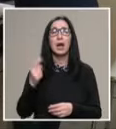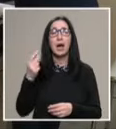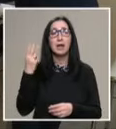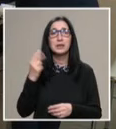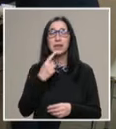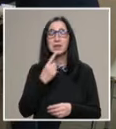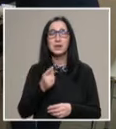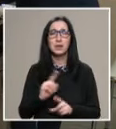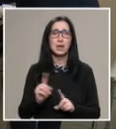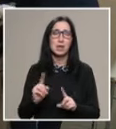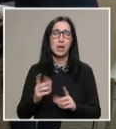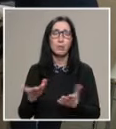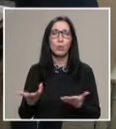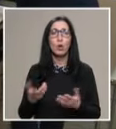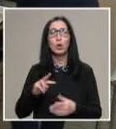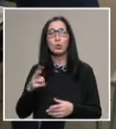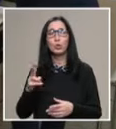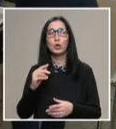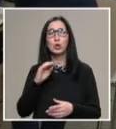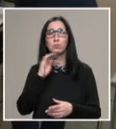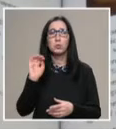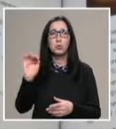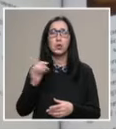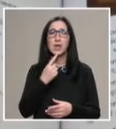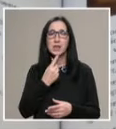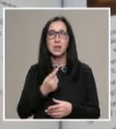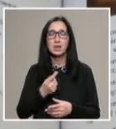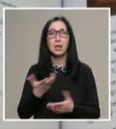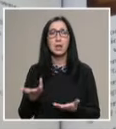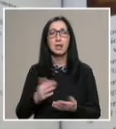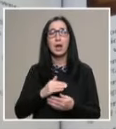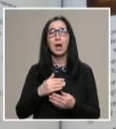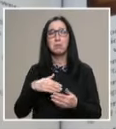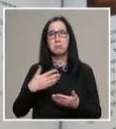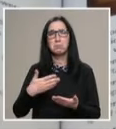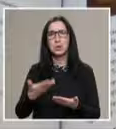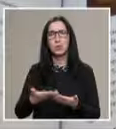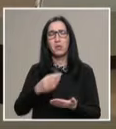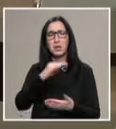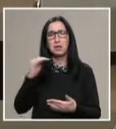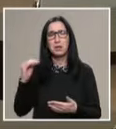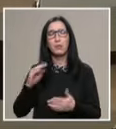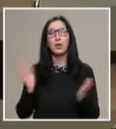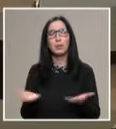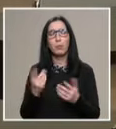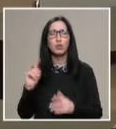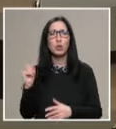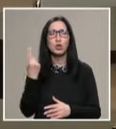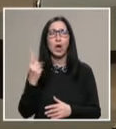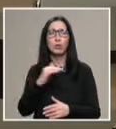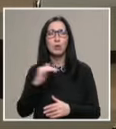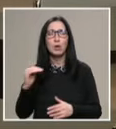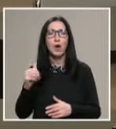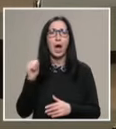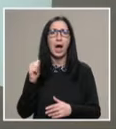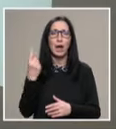език, който се и не само предполагам, английски и други чужди езици, са на съответните нива. Като започваме от начално ниво, а едно